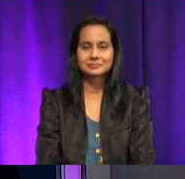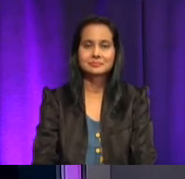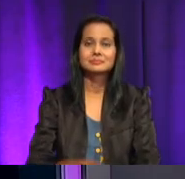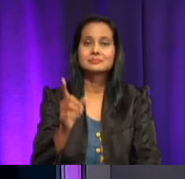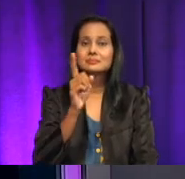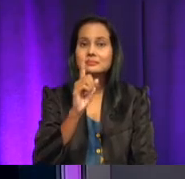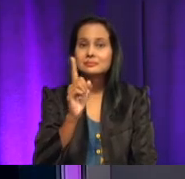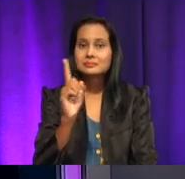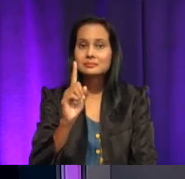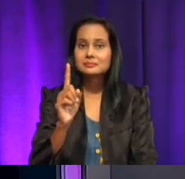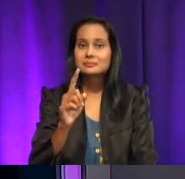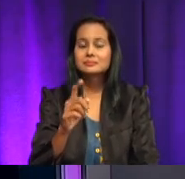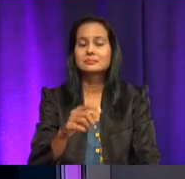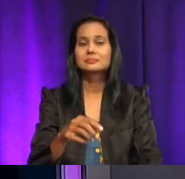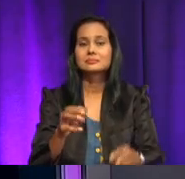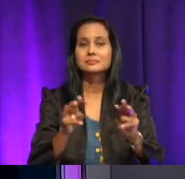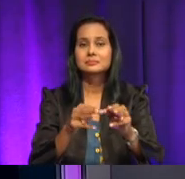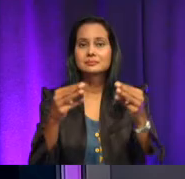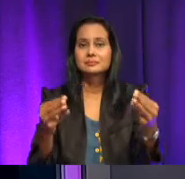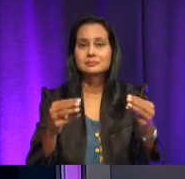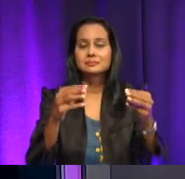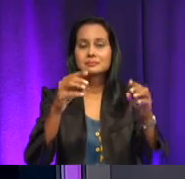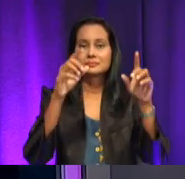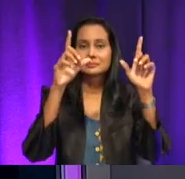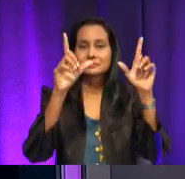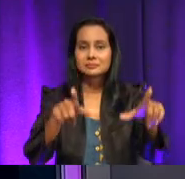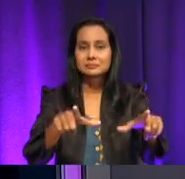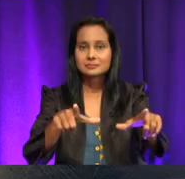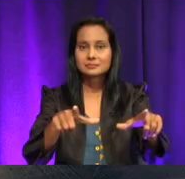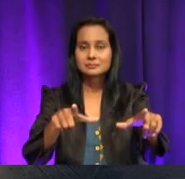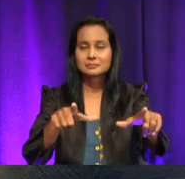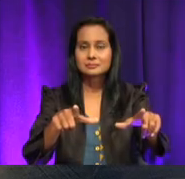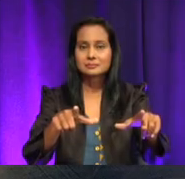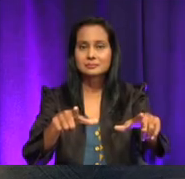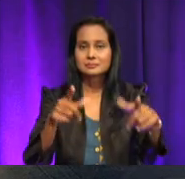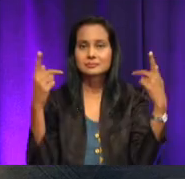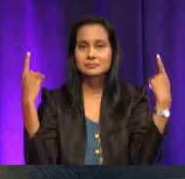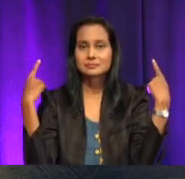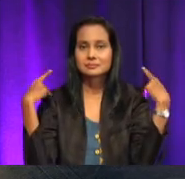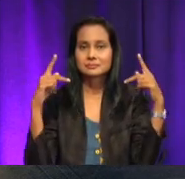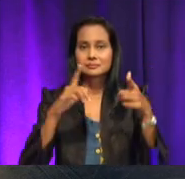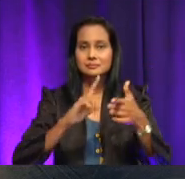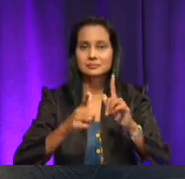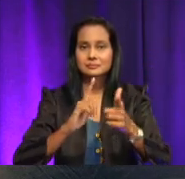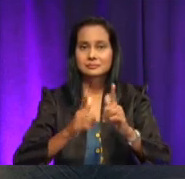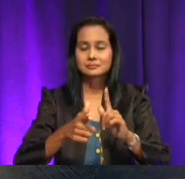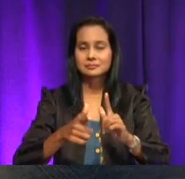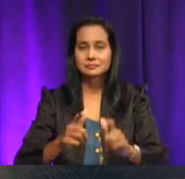manakah manual ini diletakkan di kedai dobi? Di mana itu, ada Ifan? Di mana, Ifan?